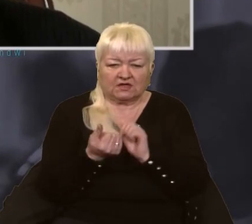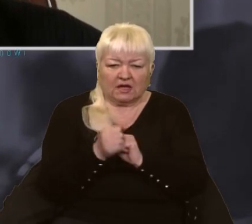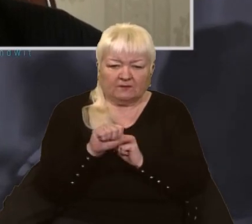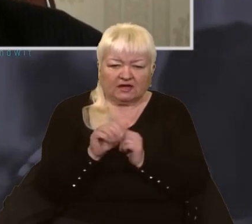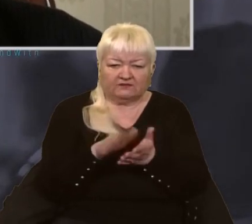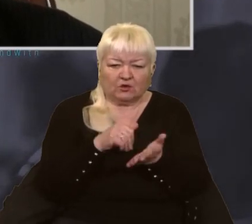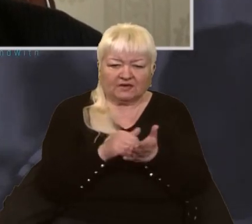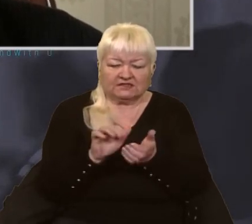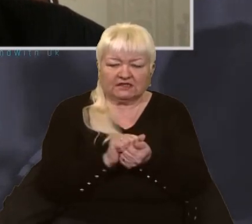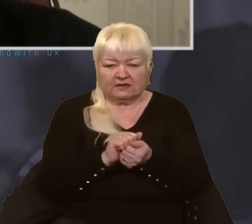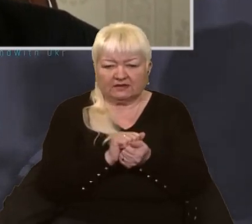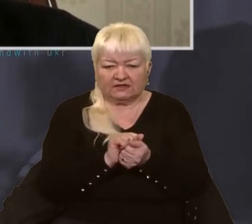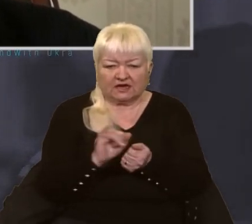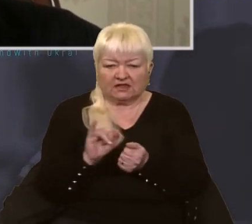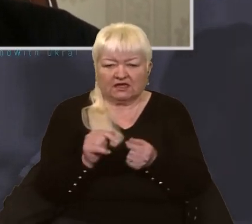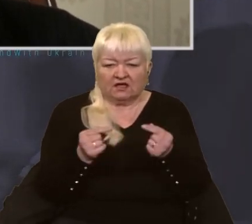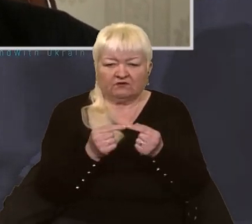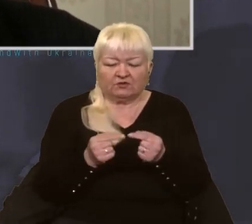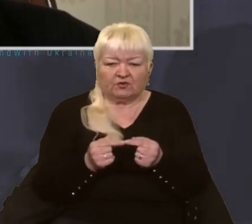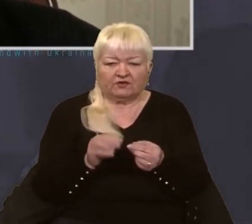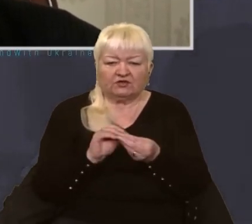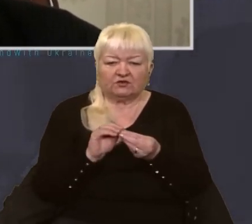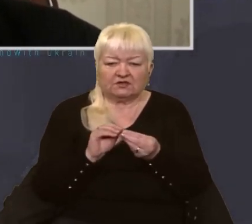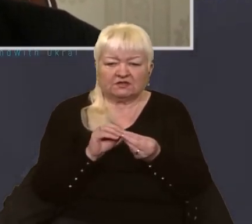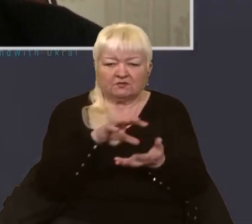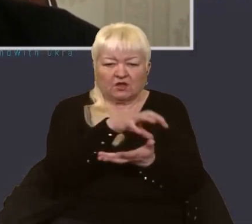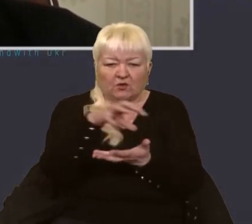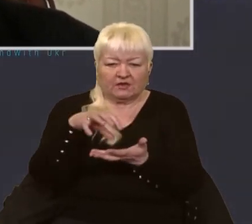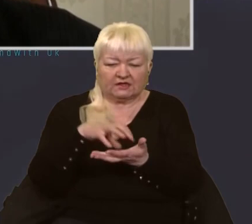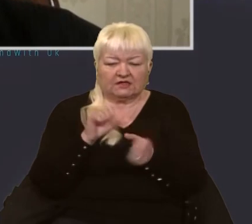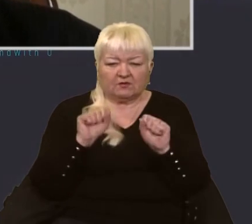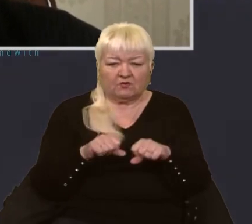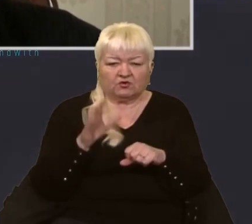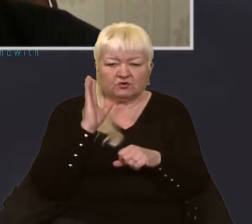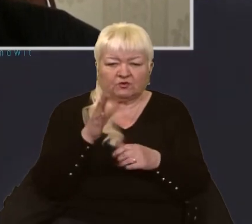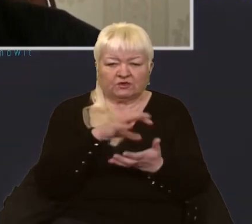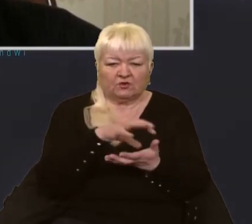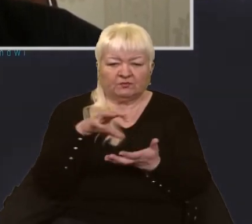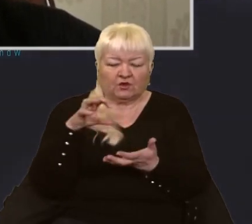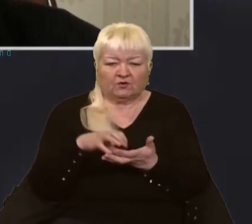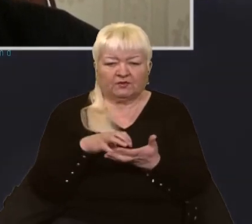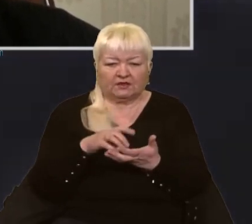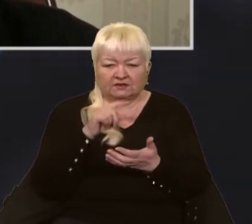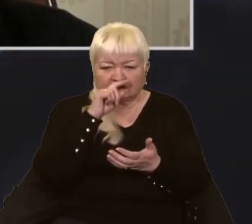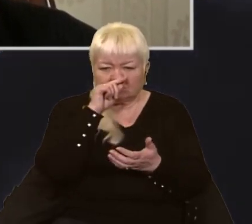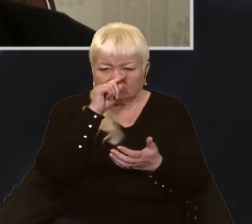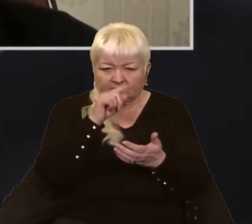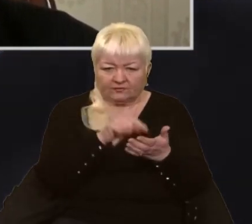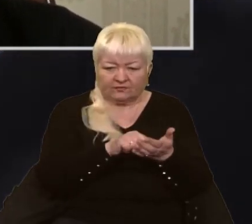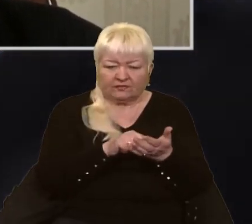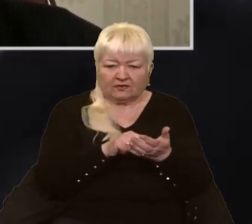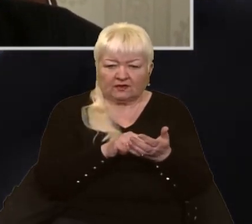матеріали. відповідно, ті ж самі об'єкти можуть ставати об'єктами зазіхань і ворожих диверсійно